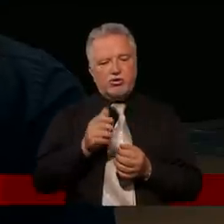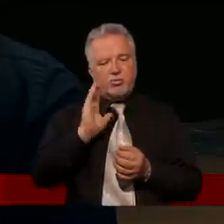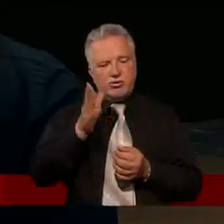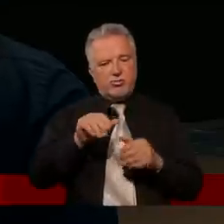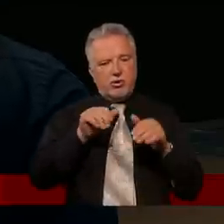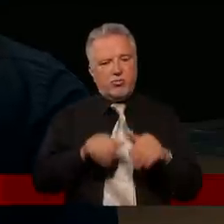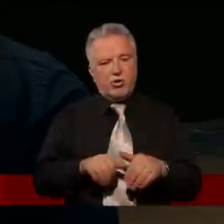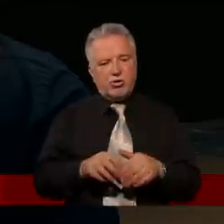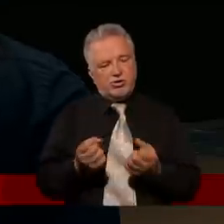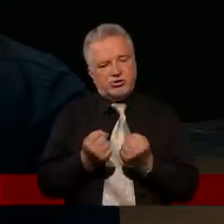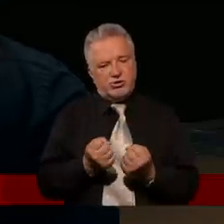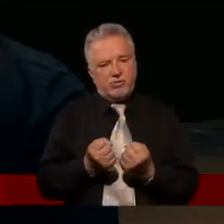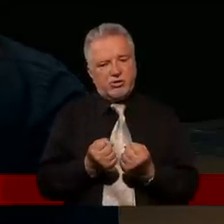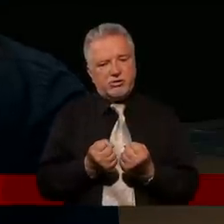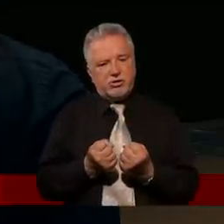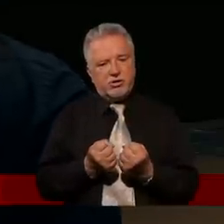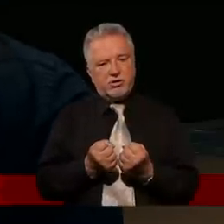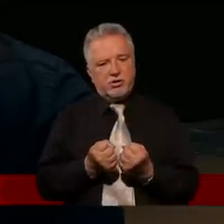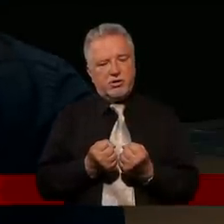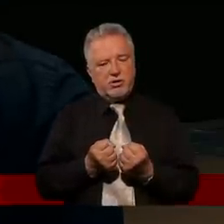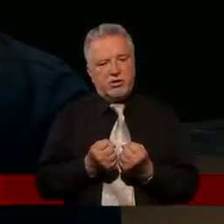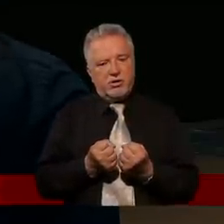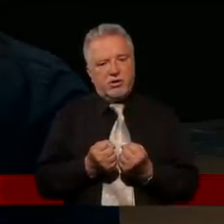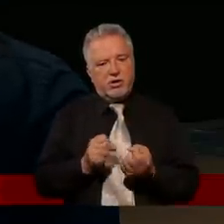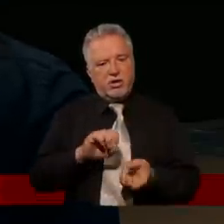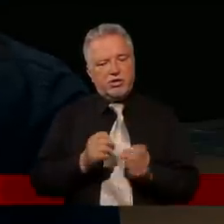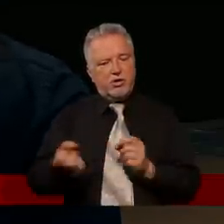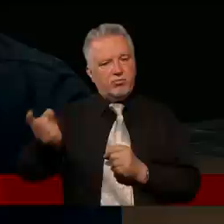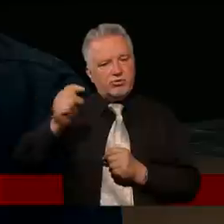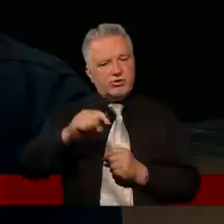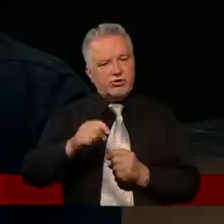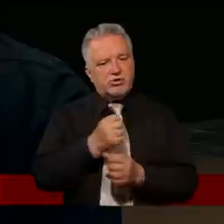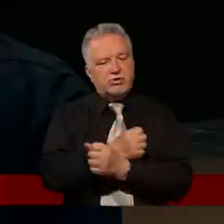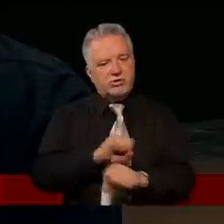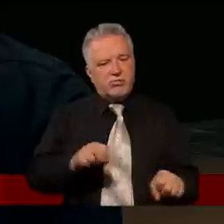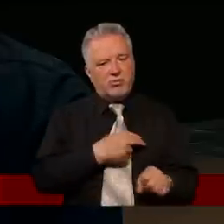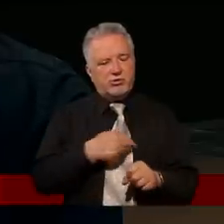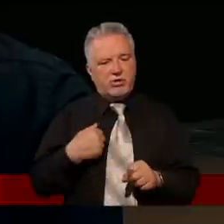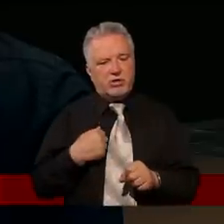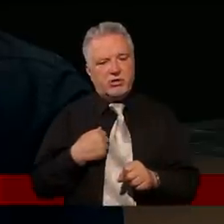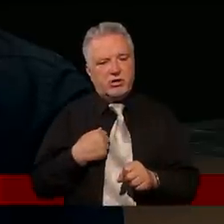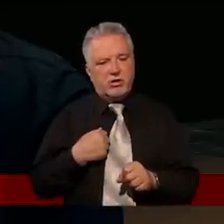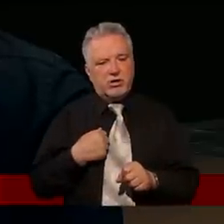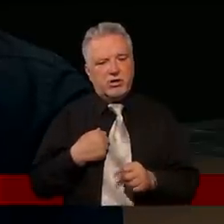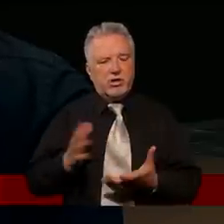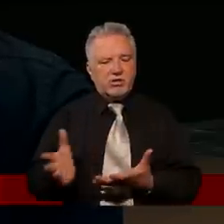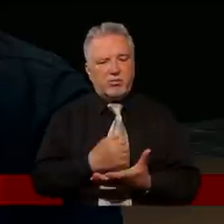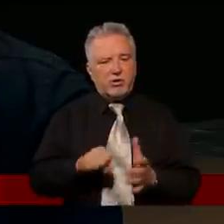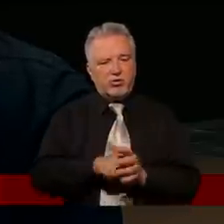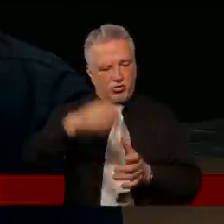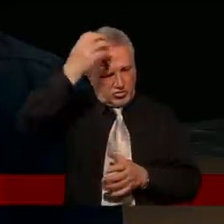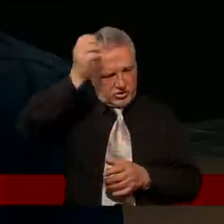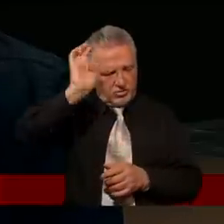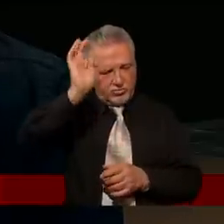będziemy mogli otrzymać, kiedy przyjdziesz i zbawisz nas, zabierając do